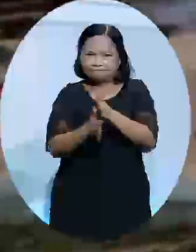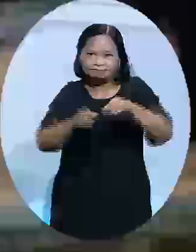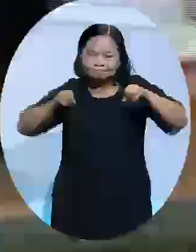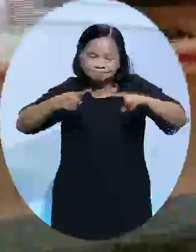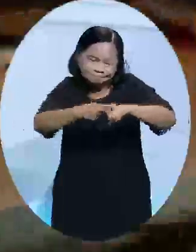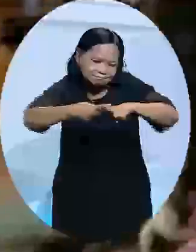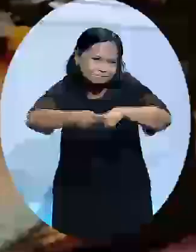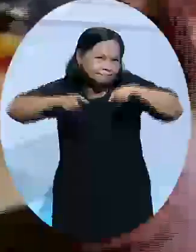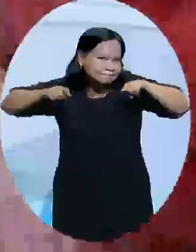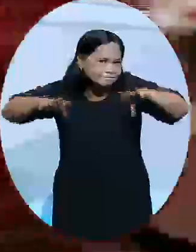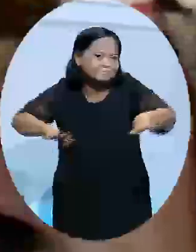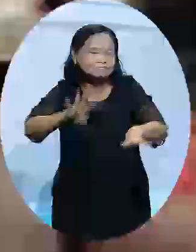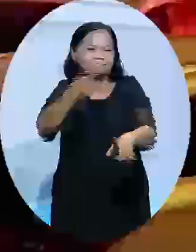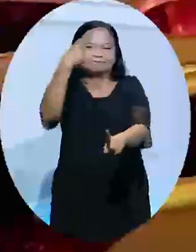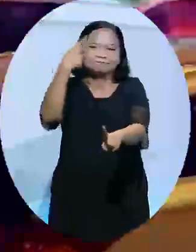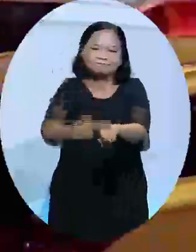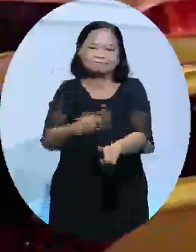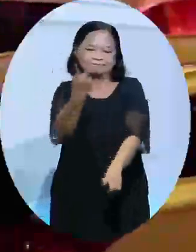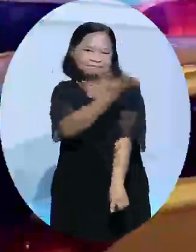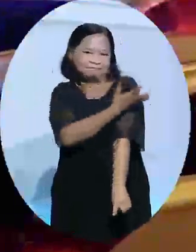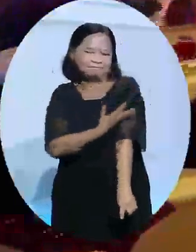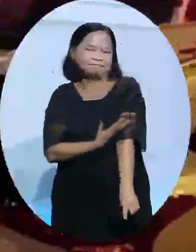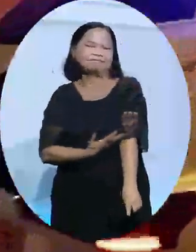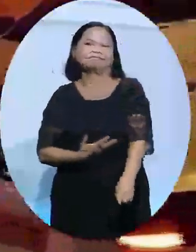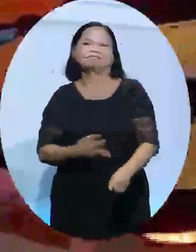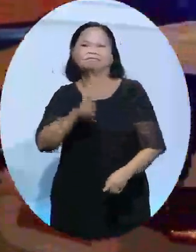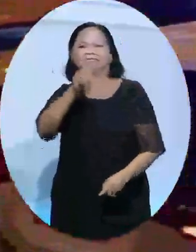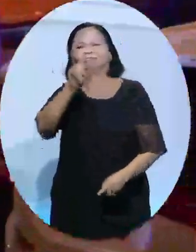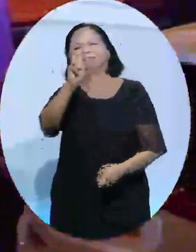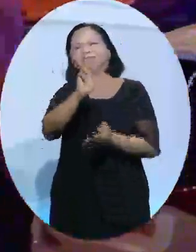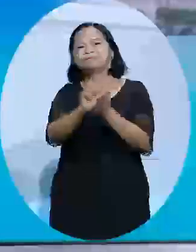công khiến 4 người thiệt mạng và hai người khác bị thương nặng hôm 22 tháng 3.